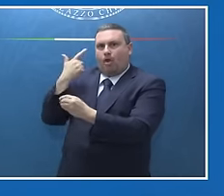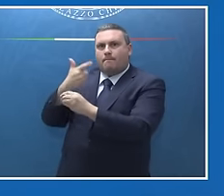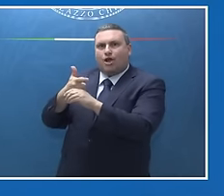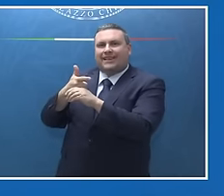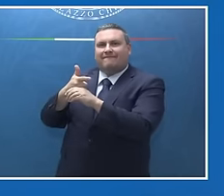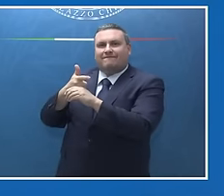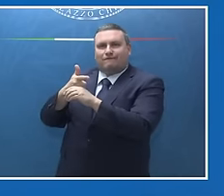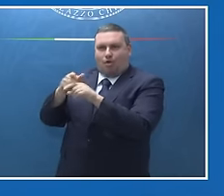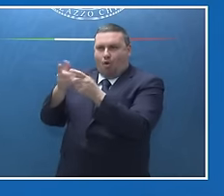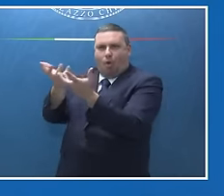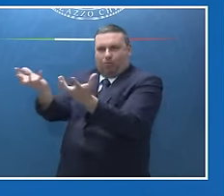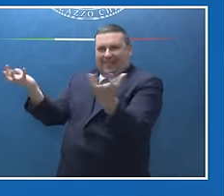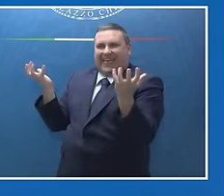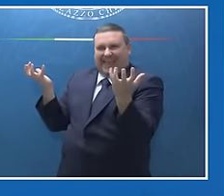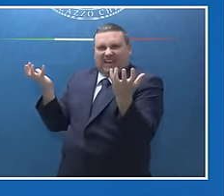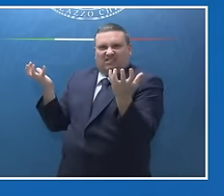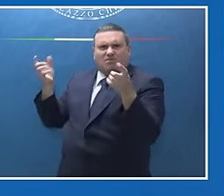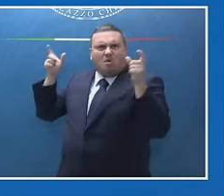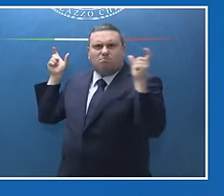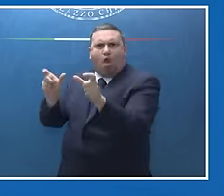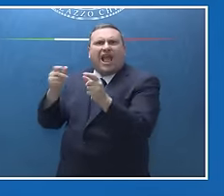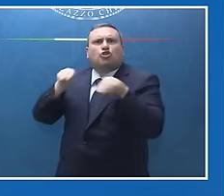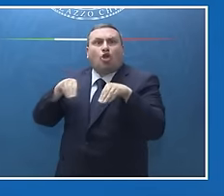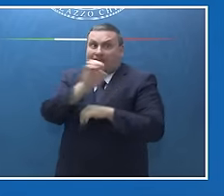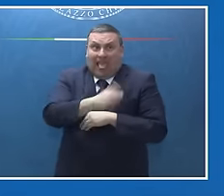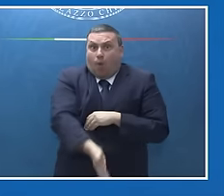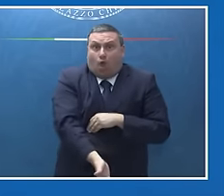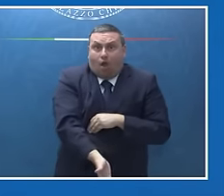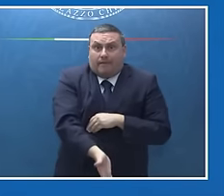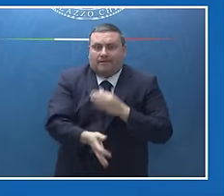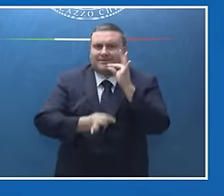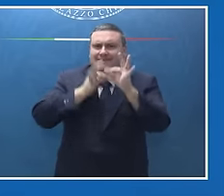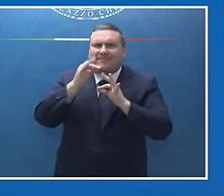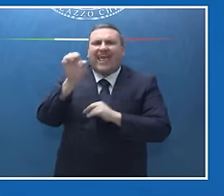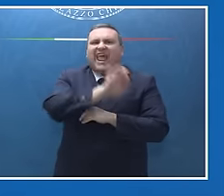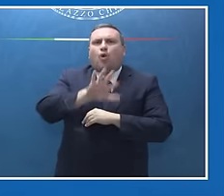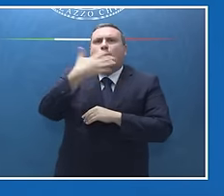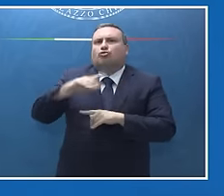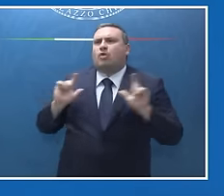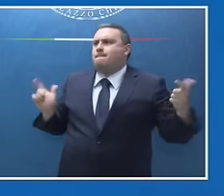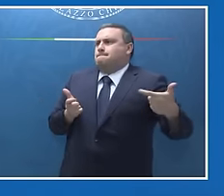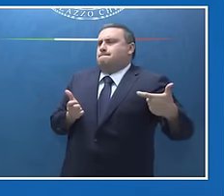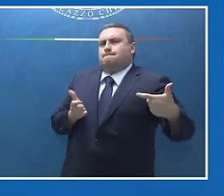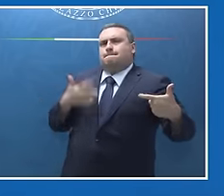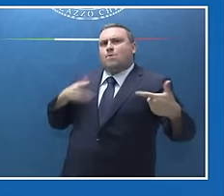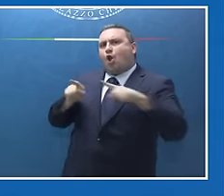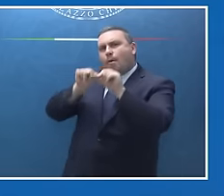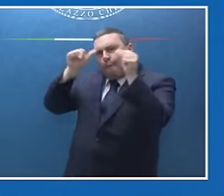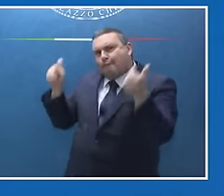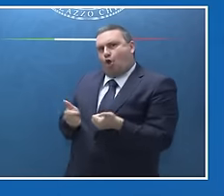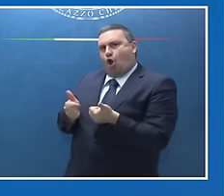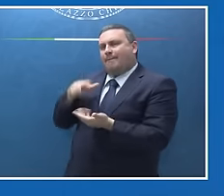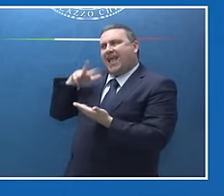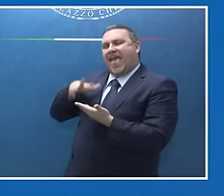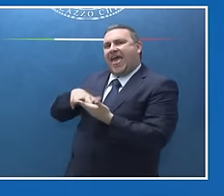immobilizzati in Europa ovviamente e quindi l'Europa contribuisce già individuando il meccanismo di garanzia